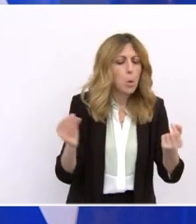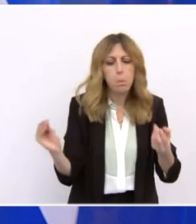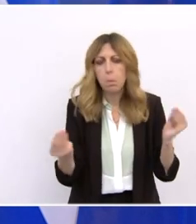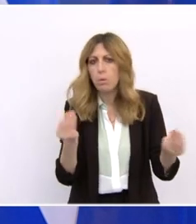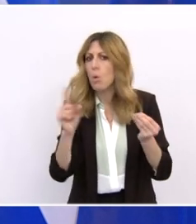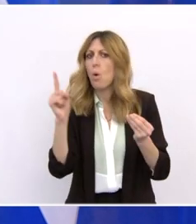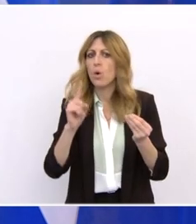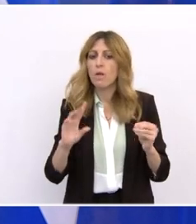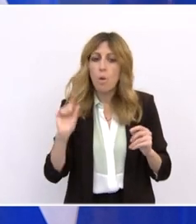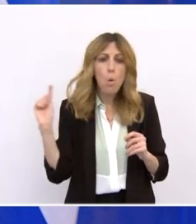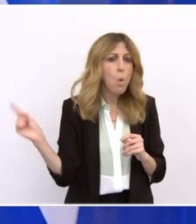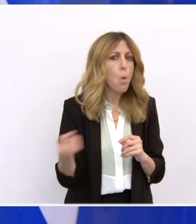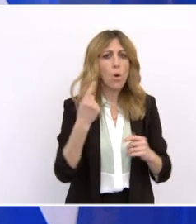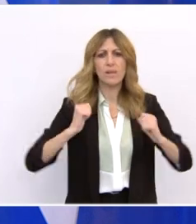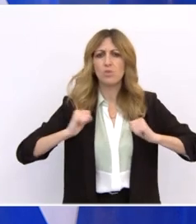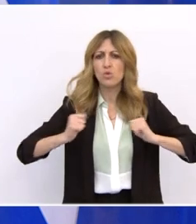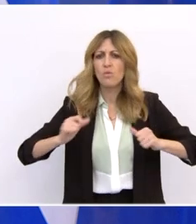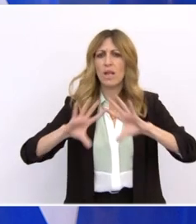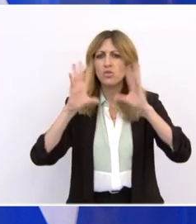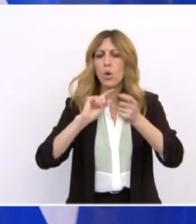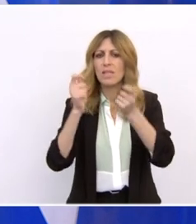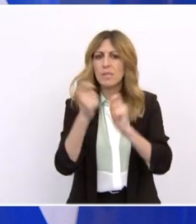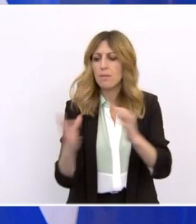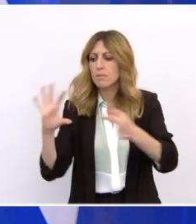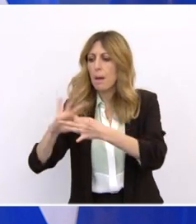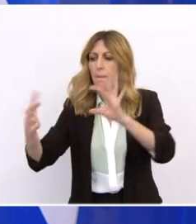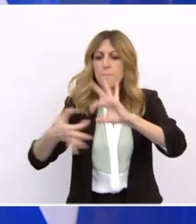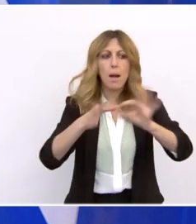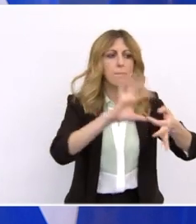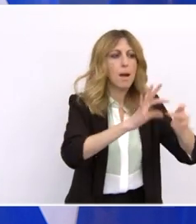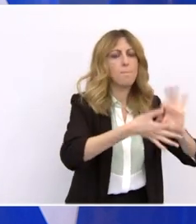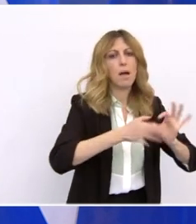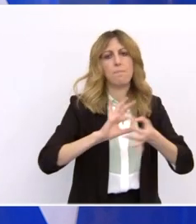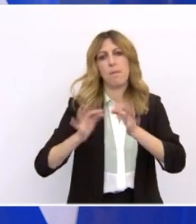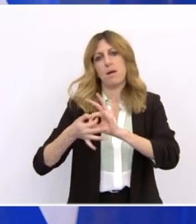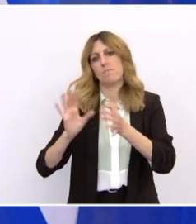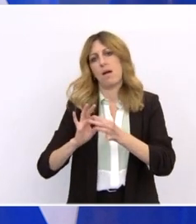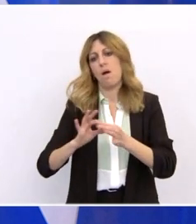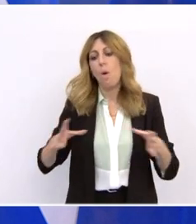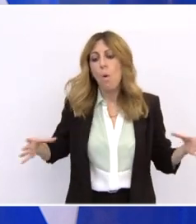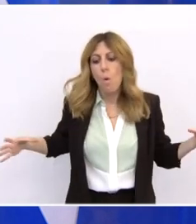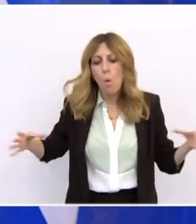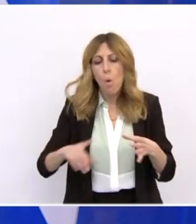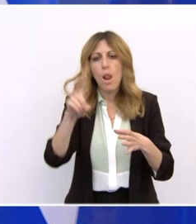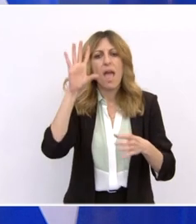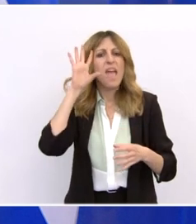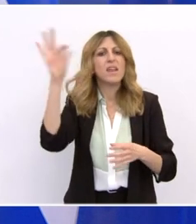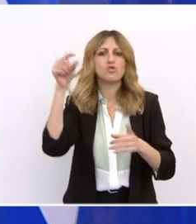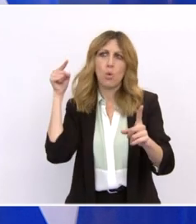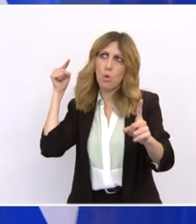Αλληλεπιδρούν μεταξύ τους, κατατείνοντας τελικά στον ίδιο στόχο. Λέγω να αναφερθώ πολύ γρήγορα σε μερικές